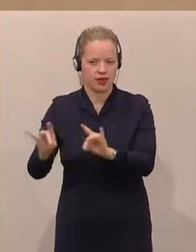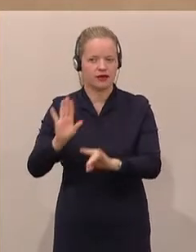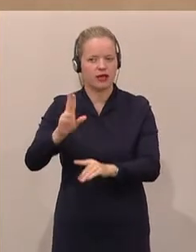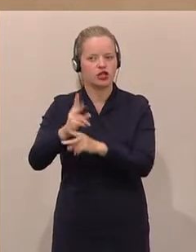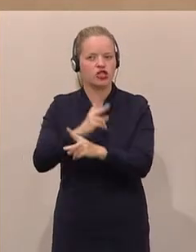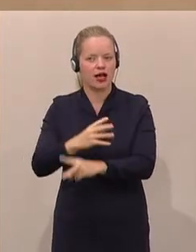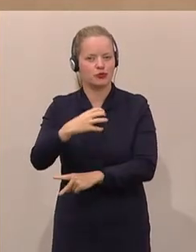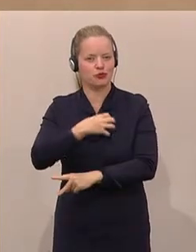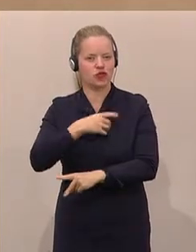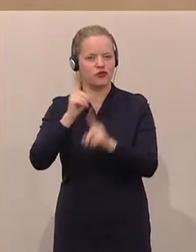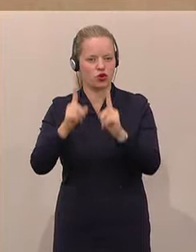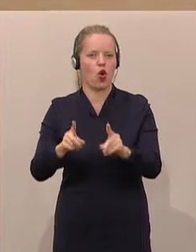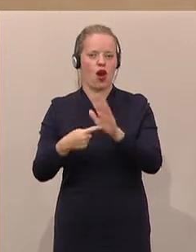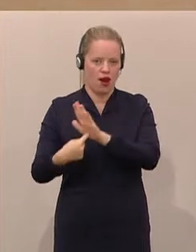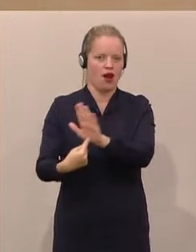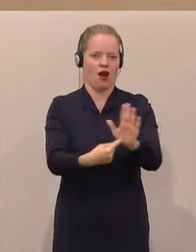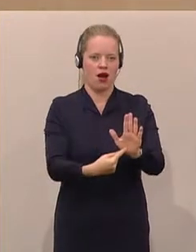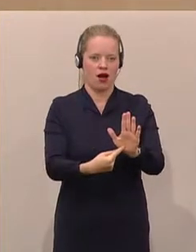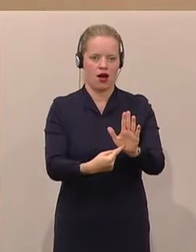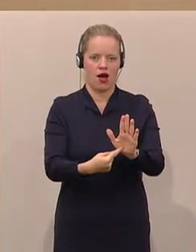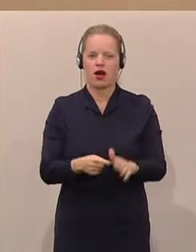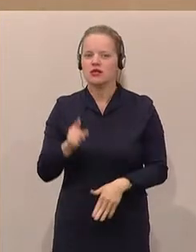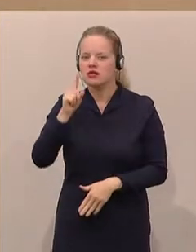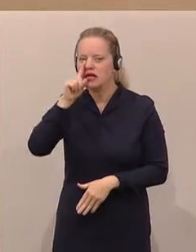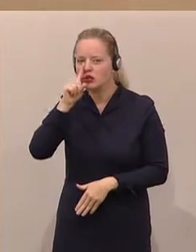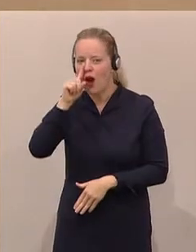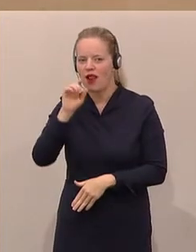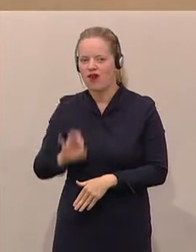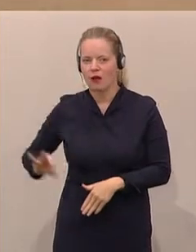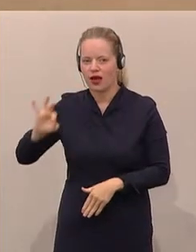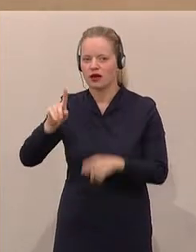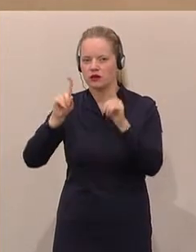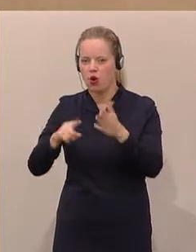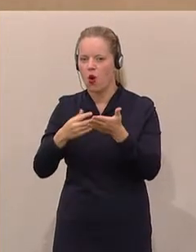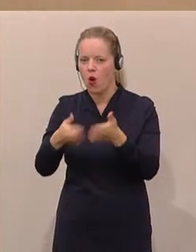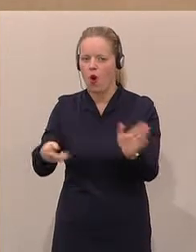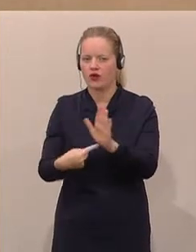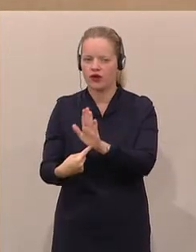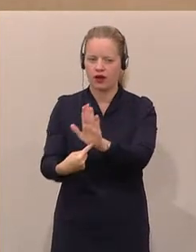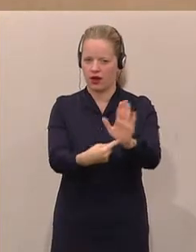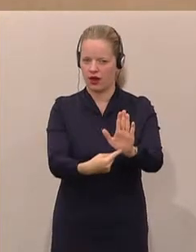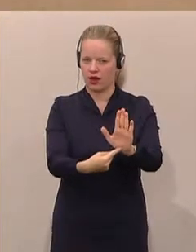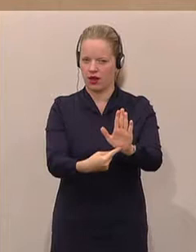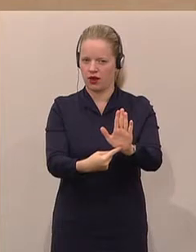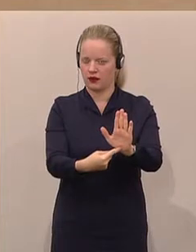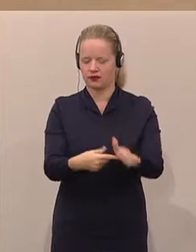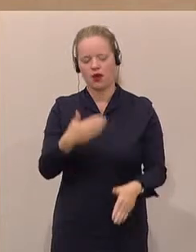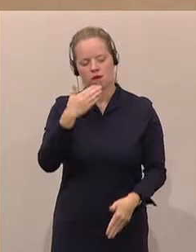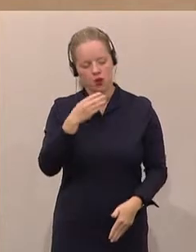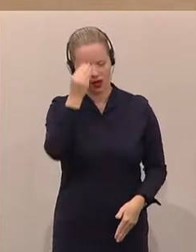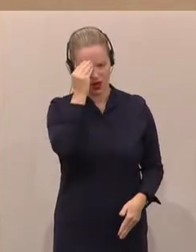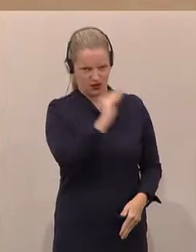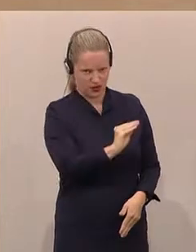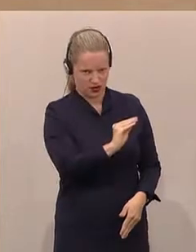verstärkt die Sexualdelikte veröffentlicht werden sollen. Ich möchte Sie darauf hinweisen, dass